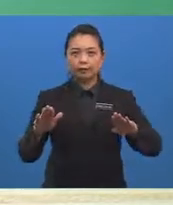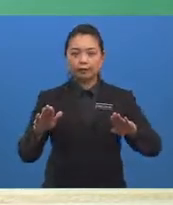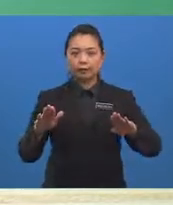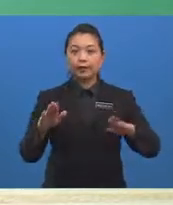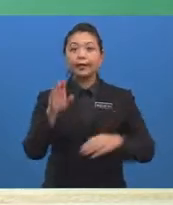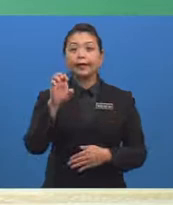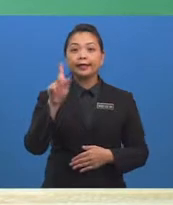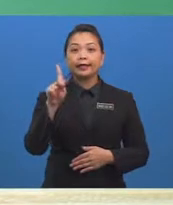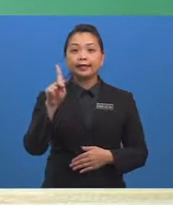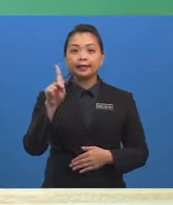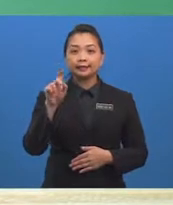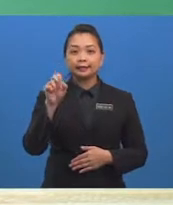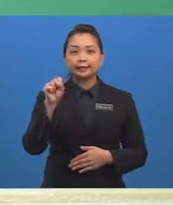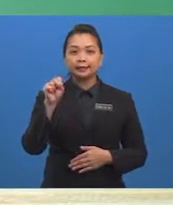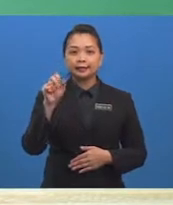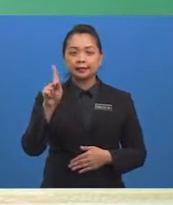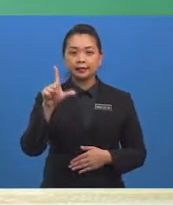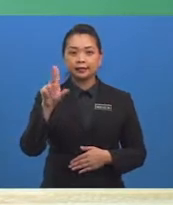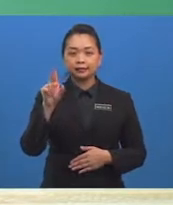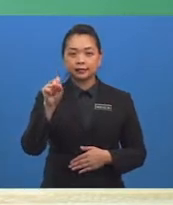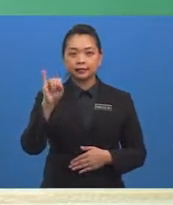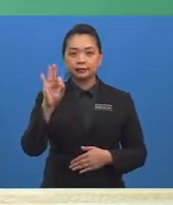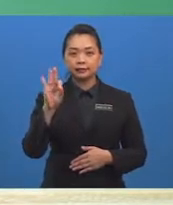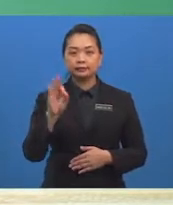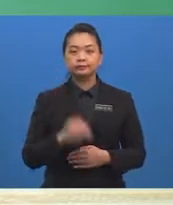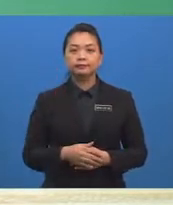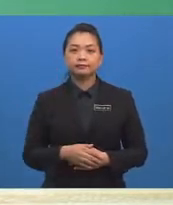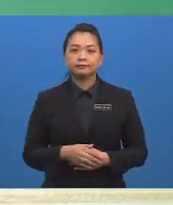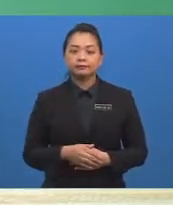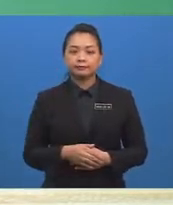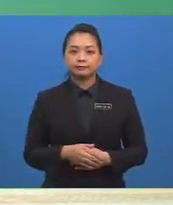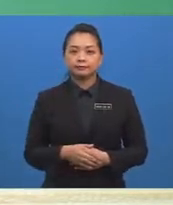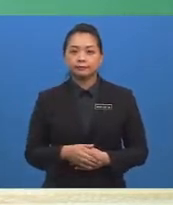Begitu juga dengan peristiwa B dan peristiwa C